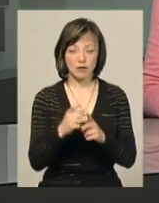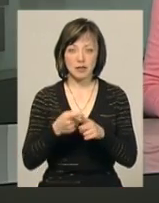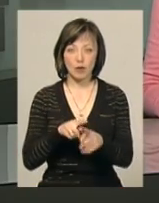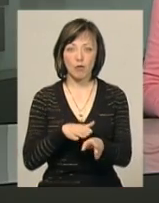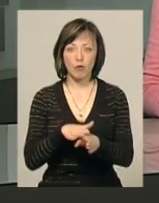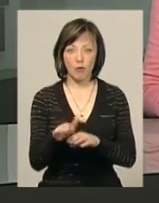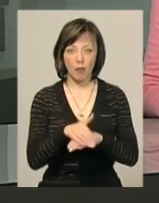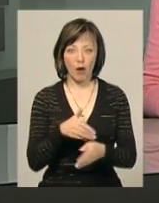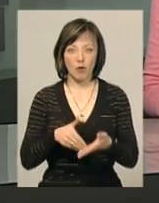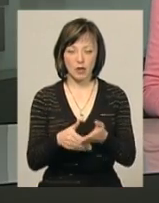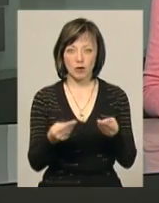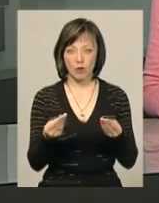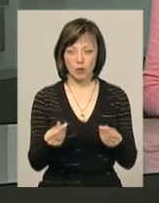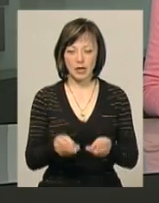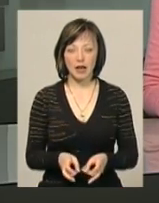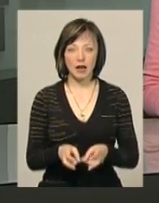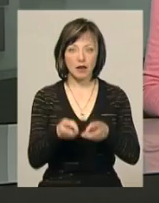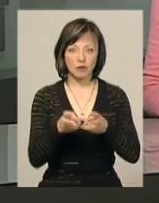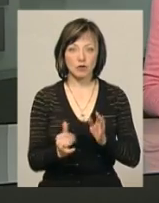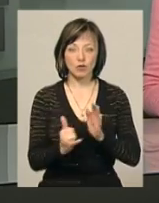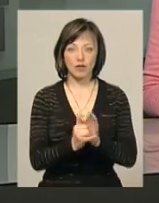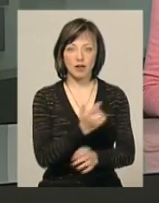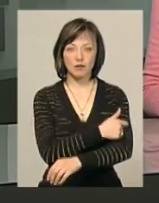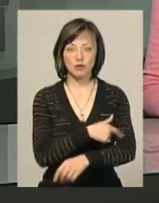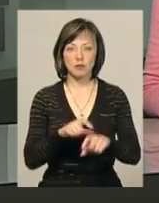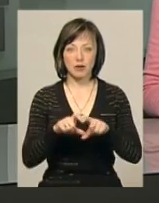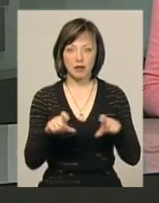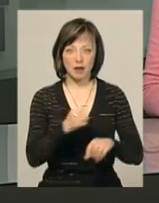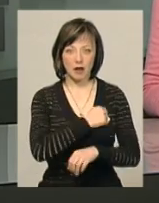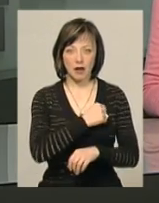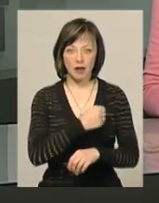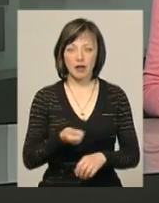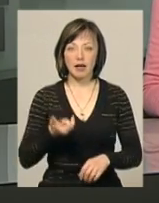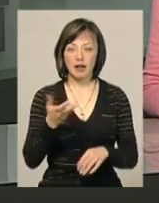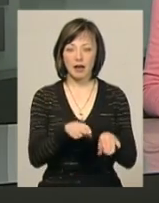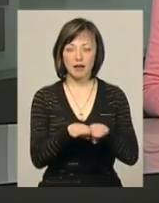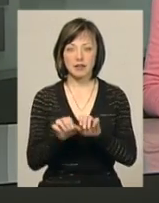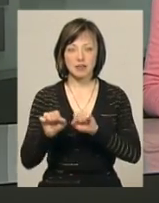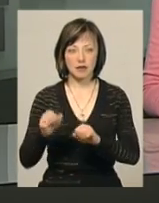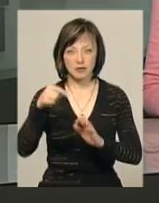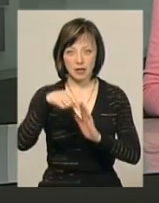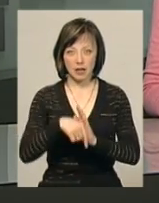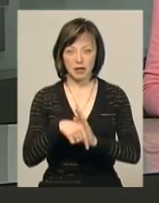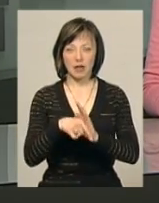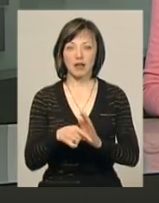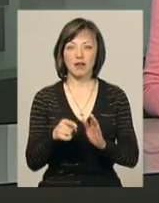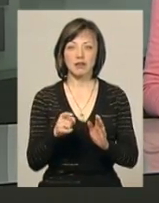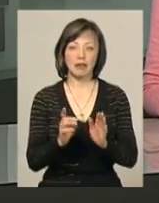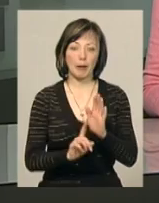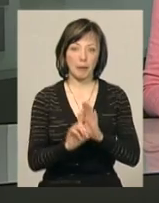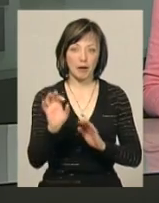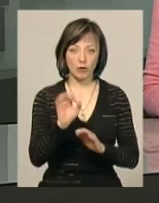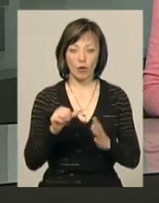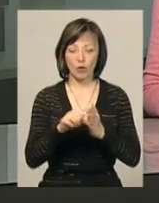повністю благодійні кошти. Підйомник, який встановили у шпиталі, має кілька рівнів захисту, всередині кабіни регулюється температура, є